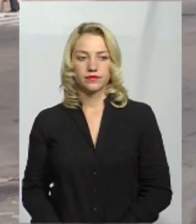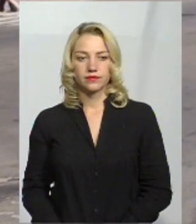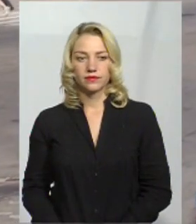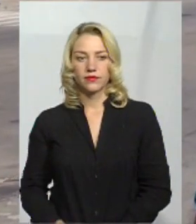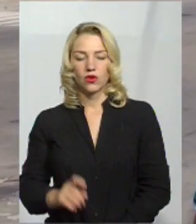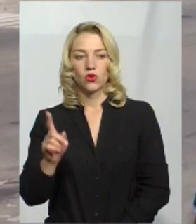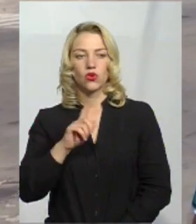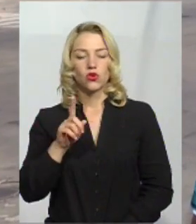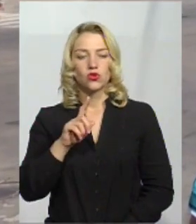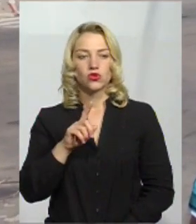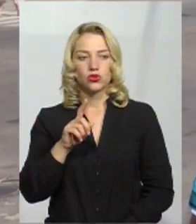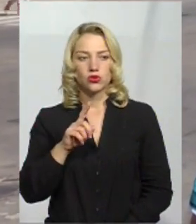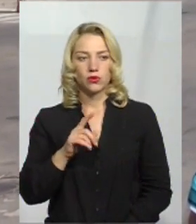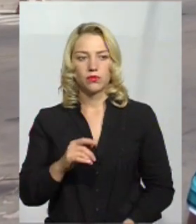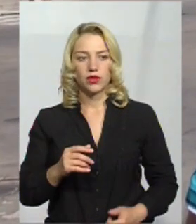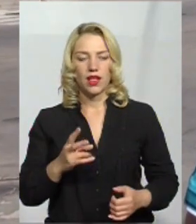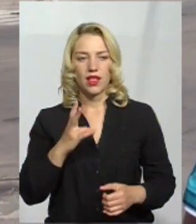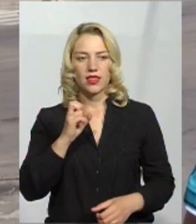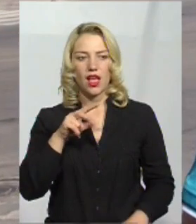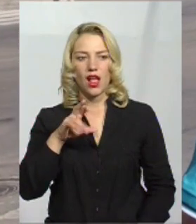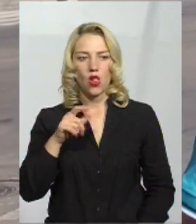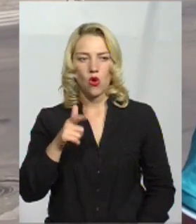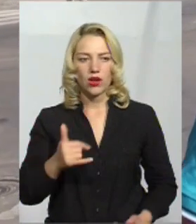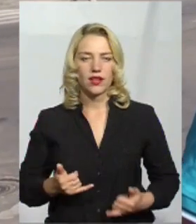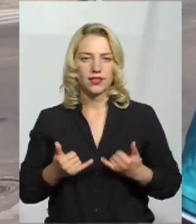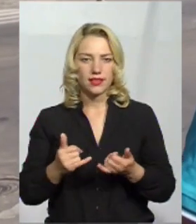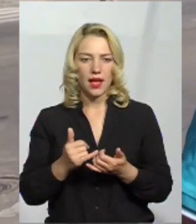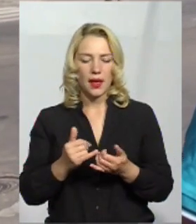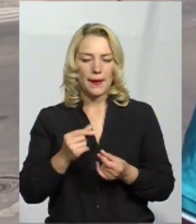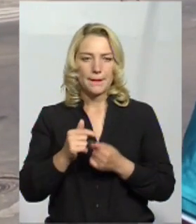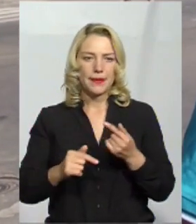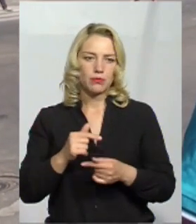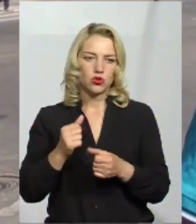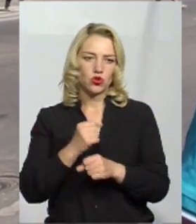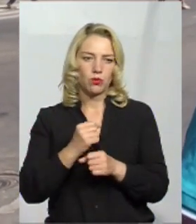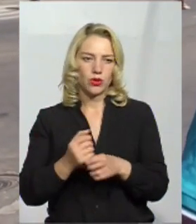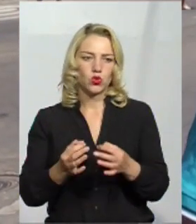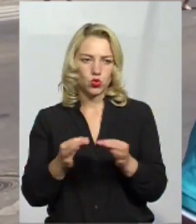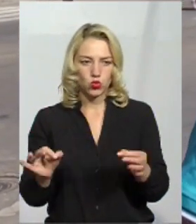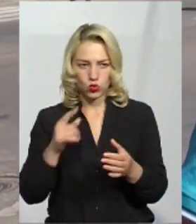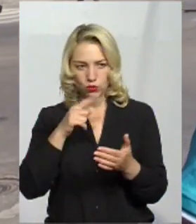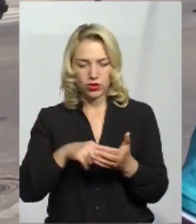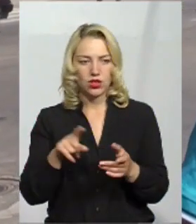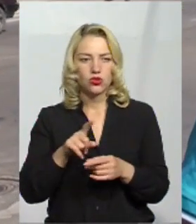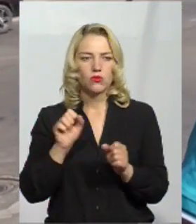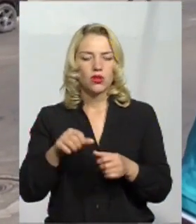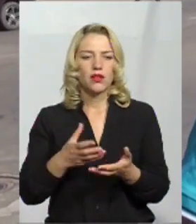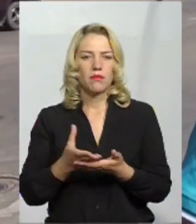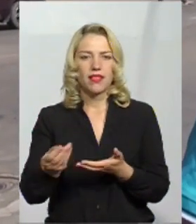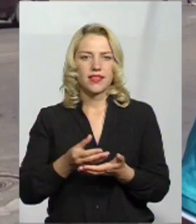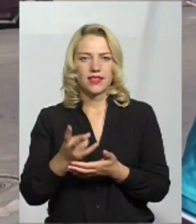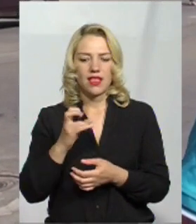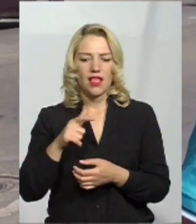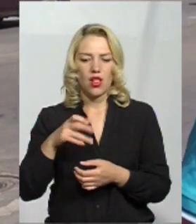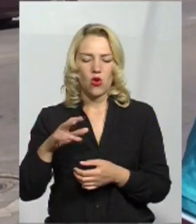Щоб налоги для підприємців зробили доступні, щоб вони могли платити налоги, а не виживати.